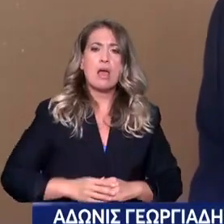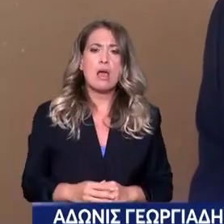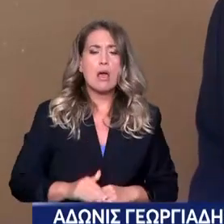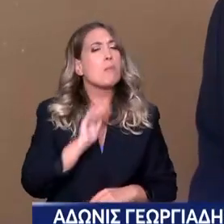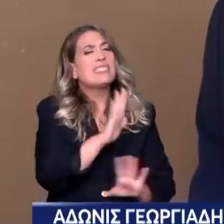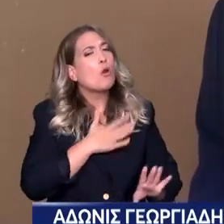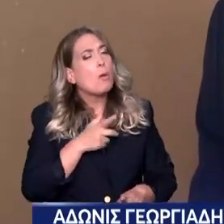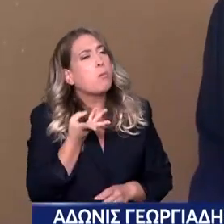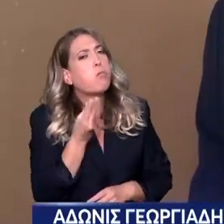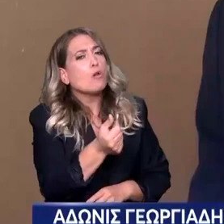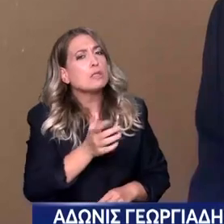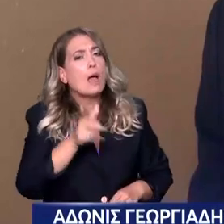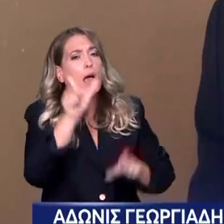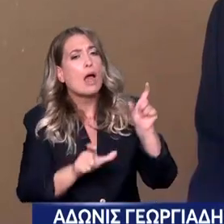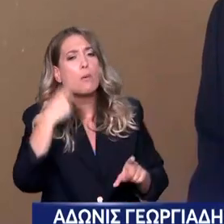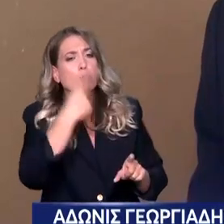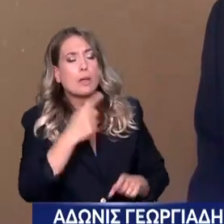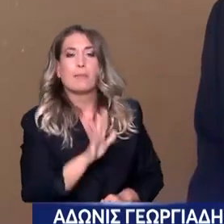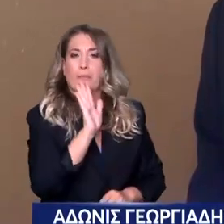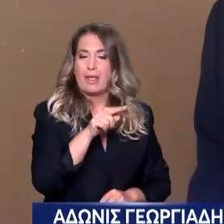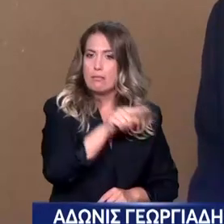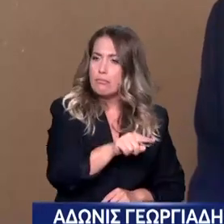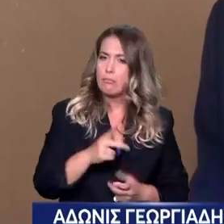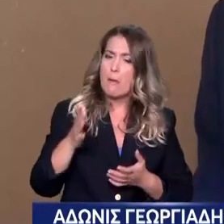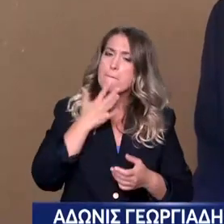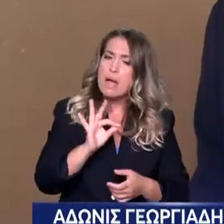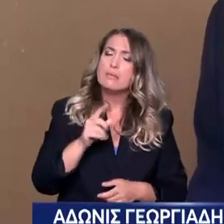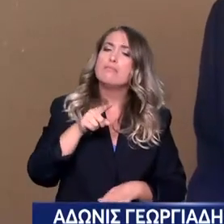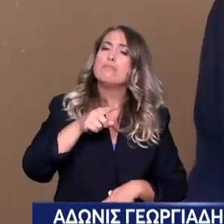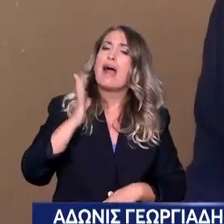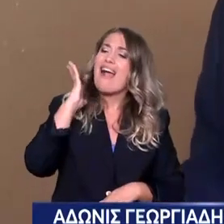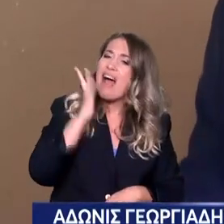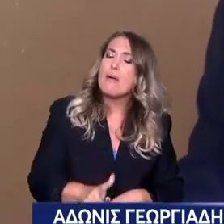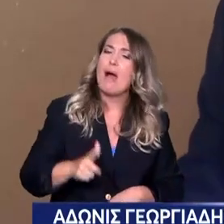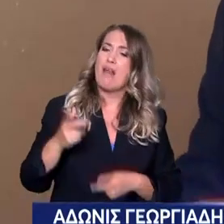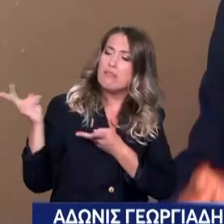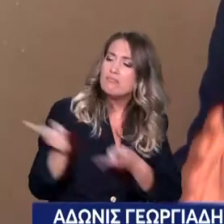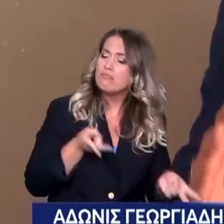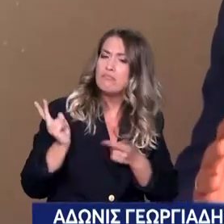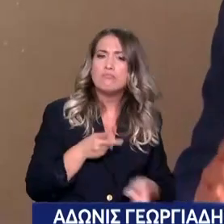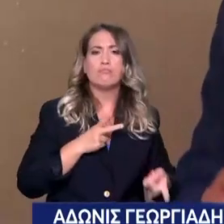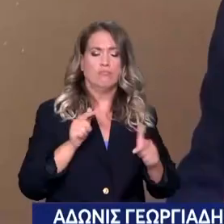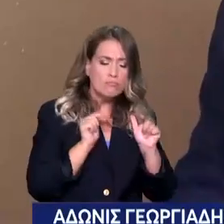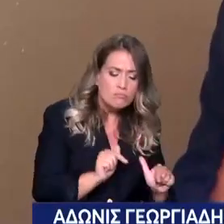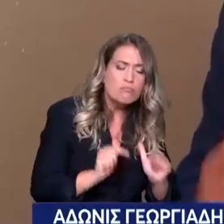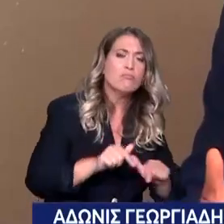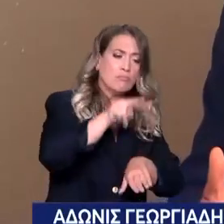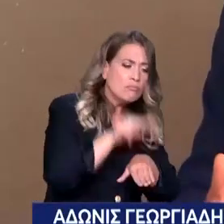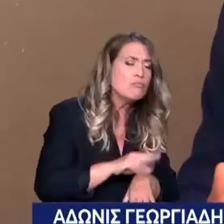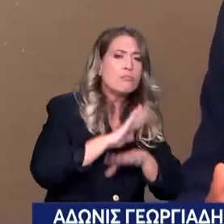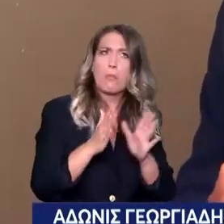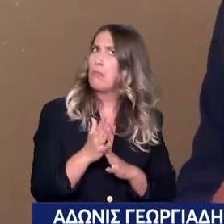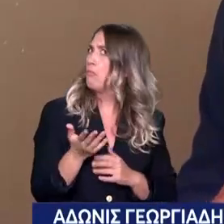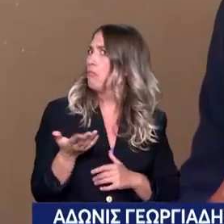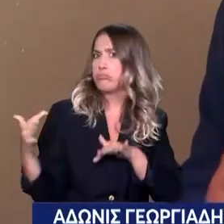καλυμμένοι. Και έχει αυξήσει τα περιστατικά που περιθάλπει περίπου κατά 25%. Αυτό που λέτε είναι κάτι άλλο.